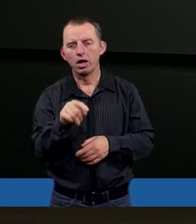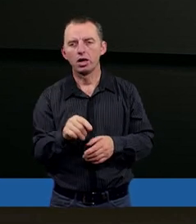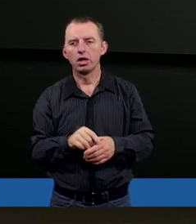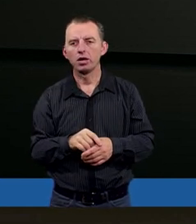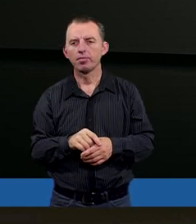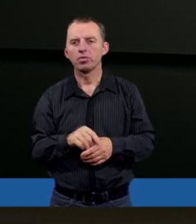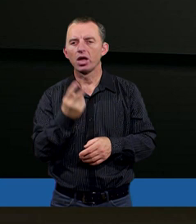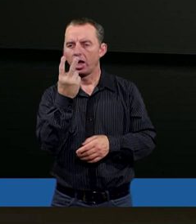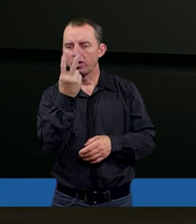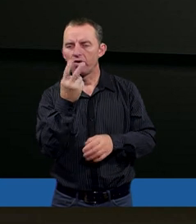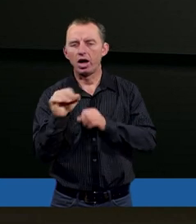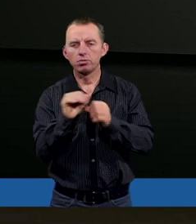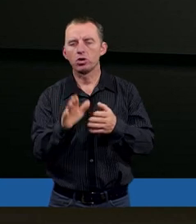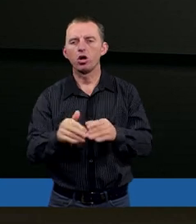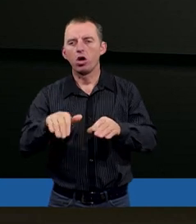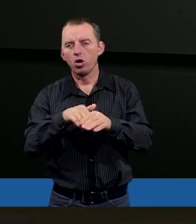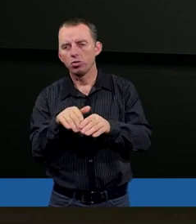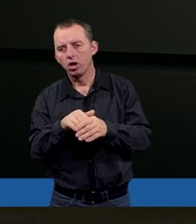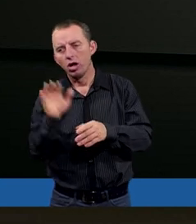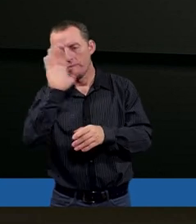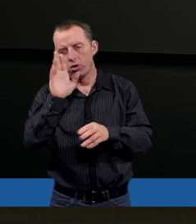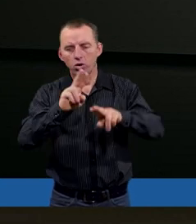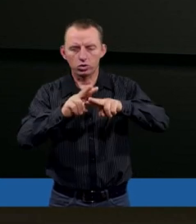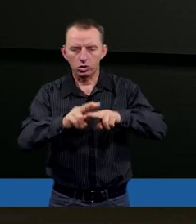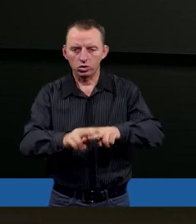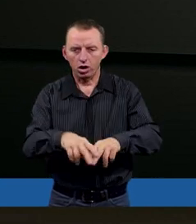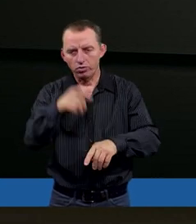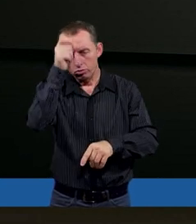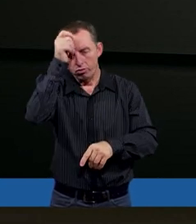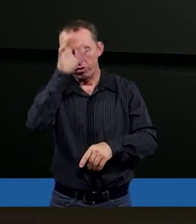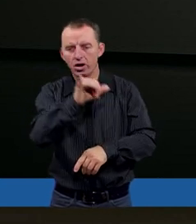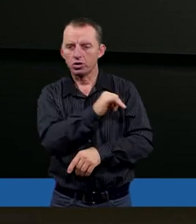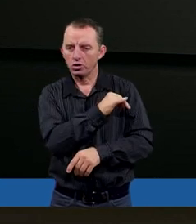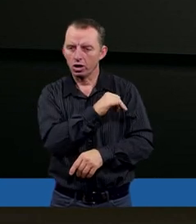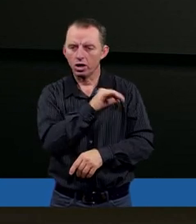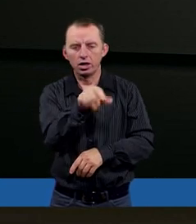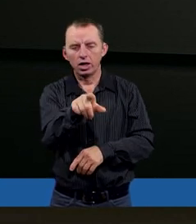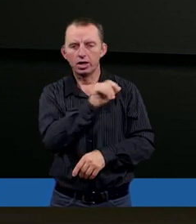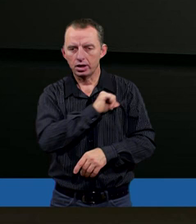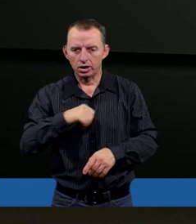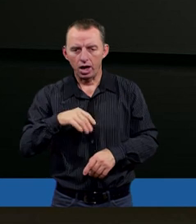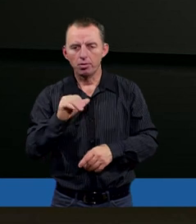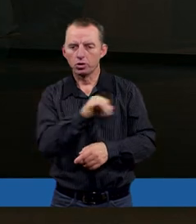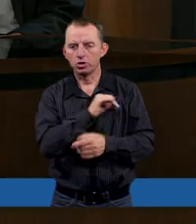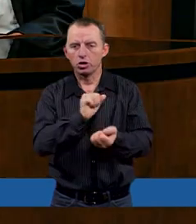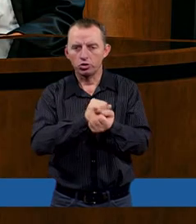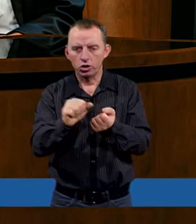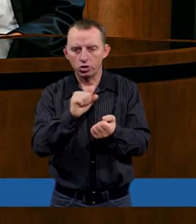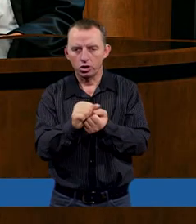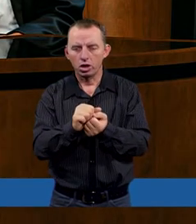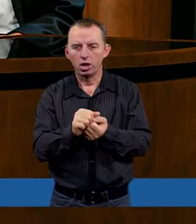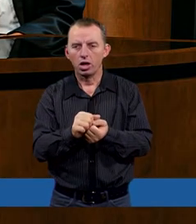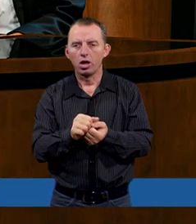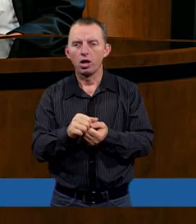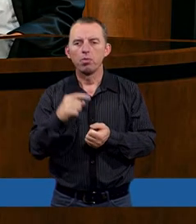na dwa sposoby się odbywa. czasem Bóg albo tylko zostawia człowieka jego grzechowi i ten sam grzech go niszczy, tak jak